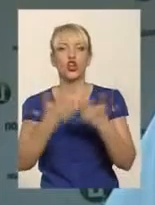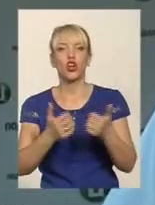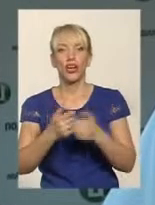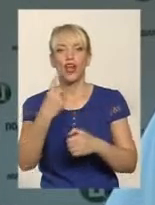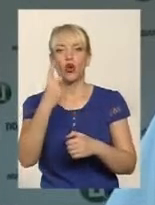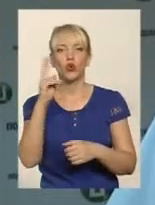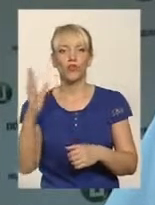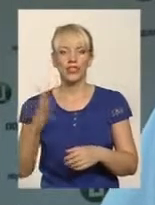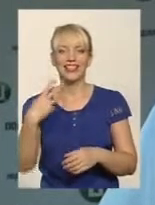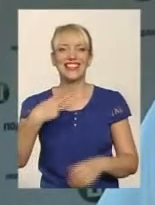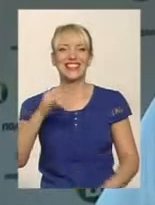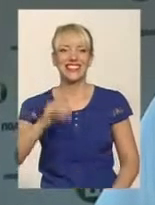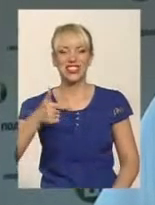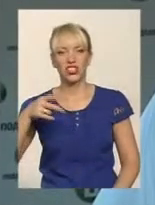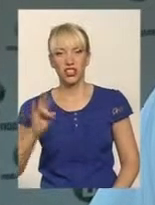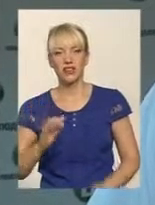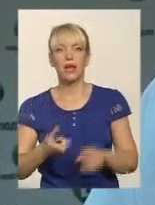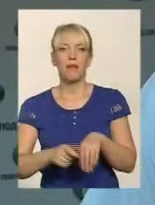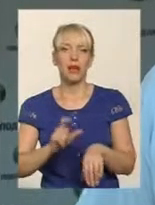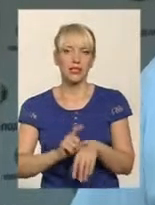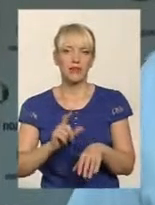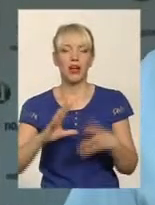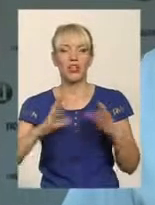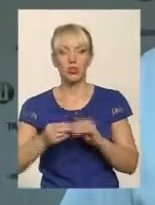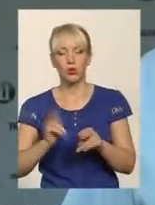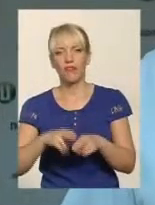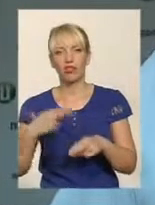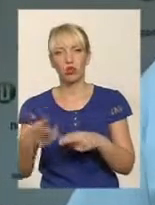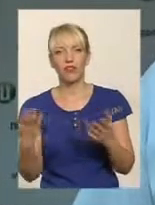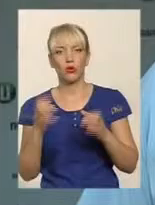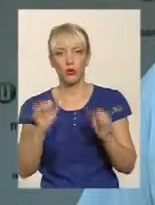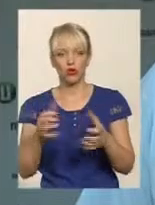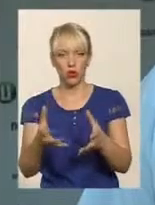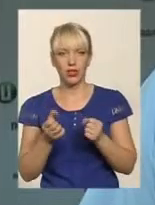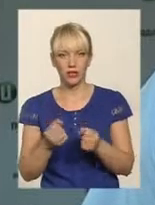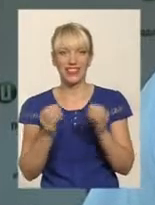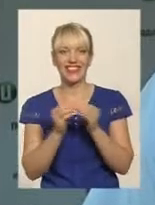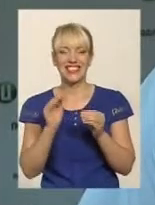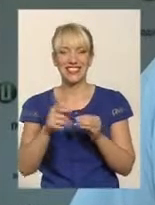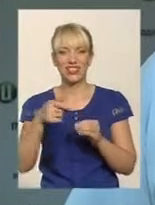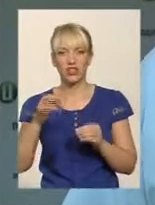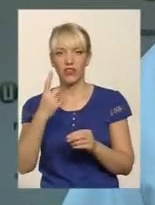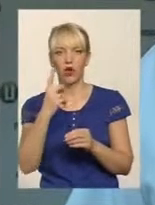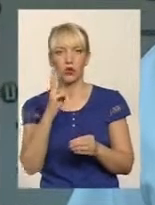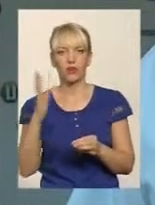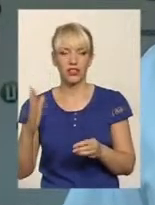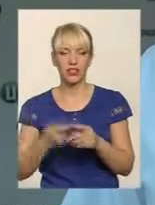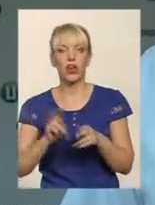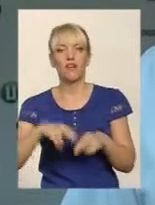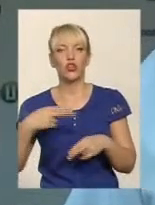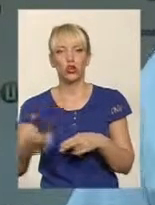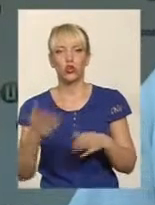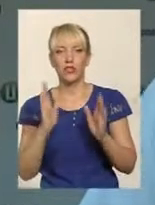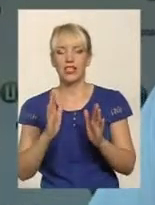це 30 тисяч гривень. Максимальна сума відшкодування, яку при цьому можна отримувати, це 10 тисяч гривень на одну квартиру. Відшкодовується